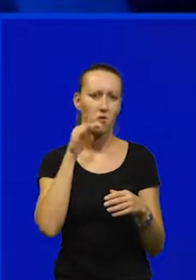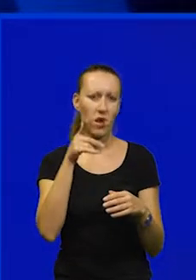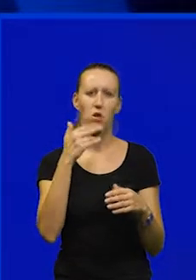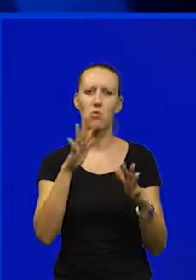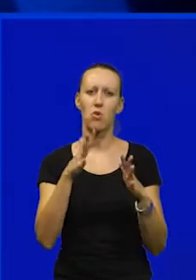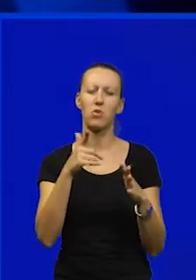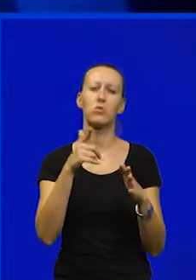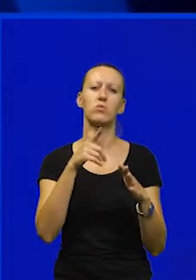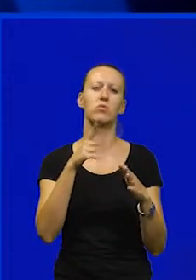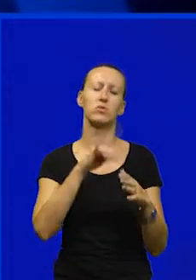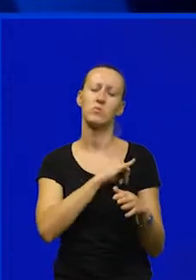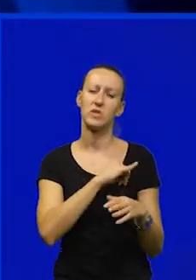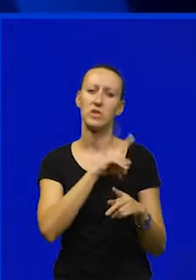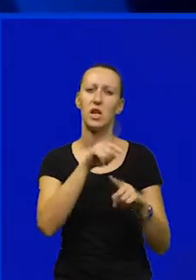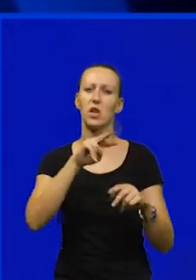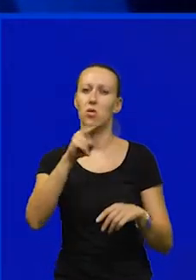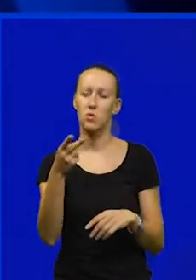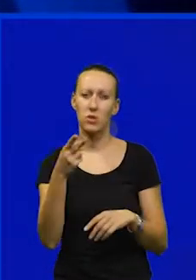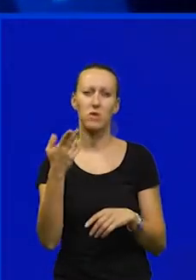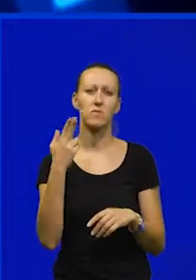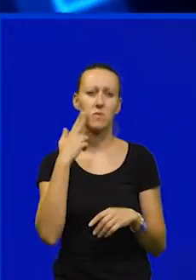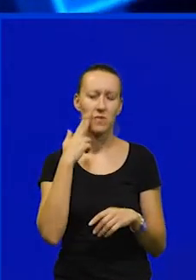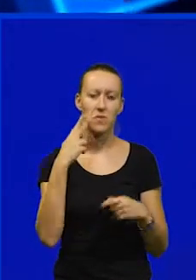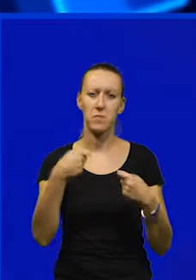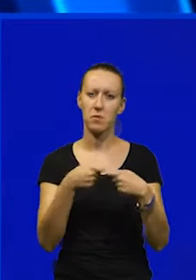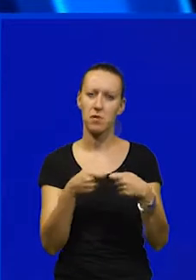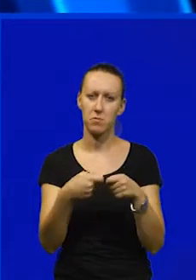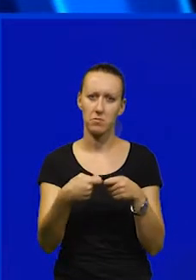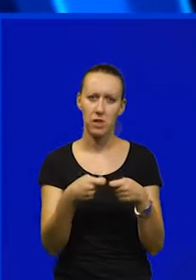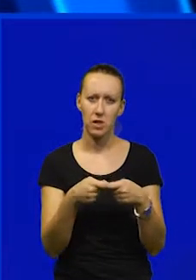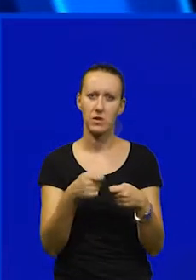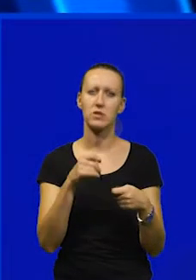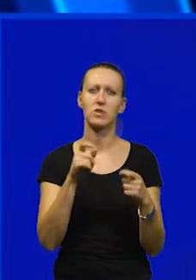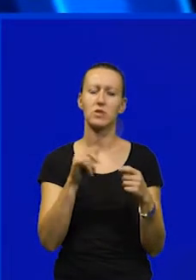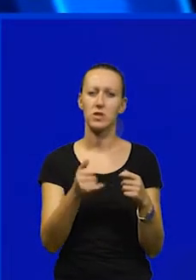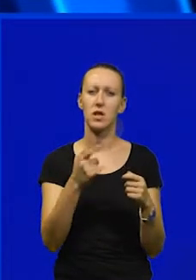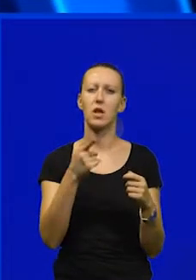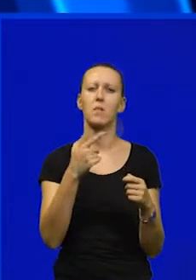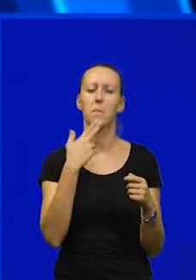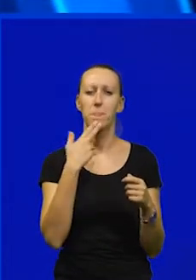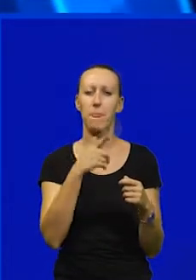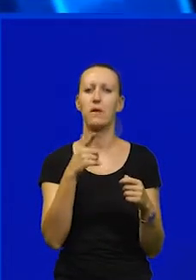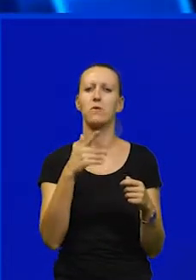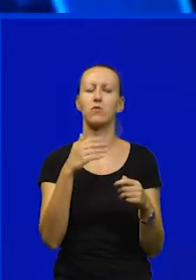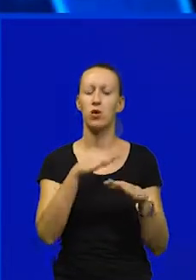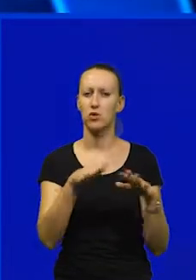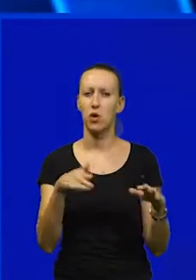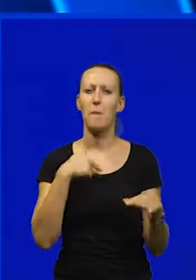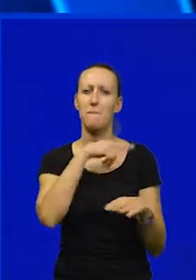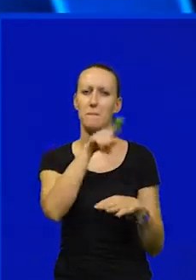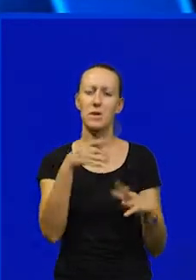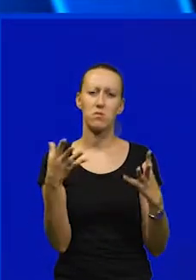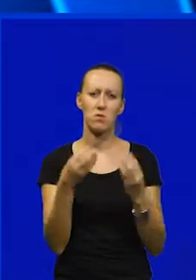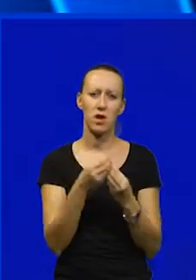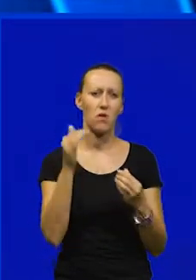mogućim potencijalnim interesima nekih drugih strateških partnera su opcije koje su na stolu mi ćemo sa